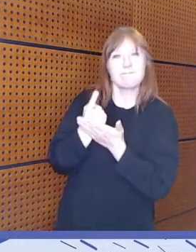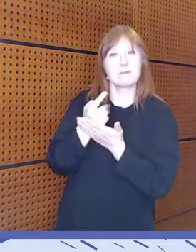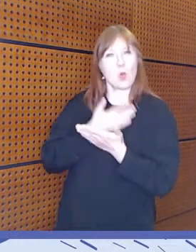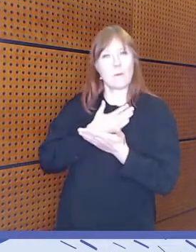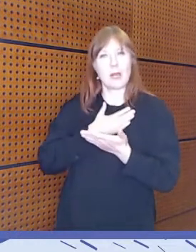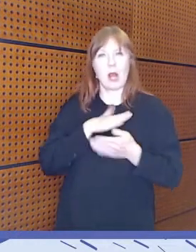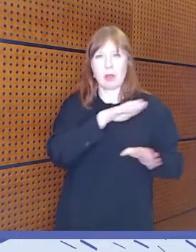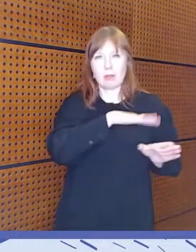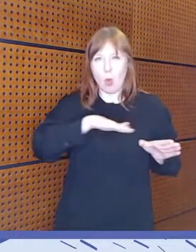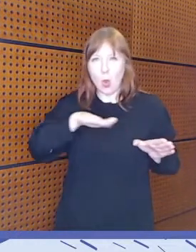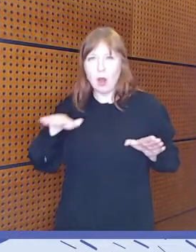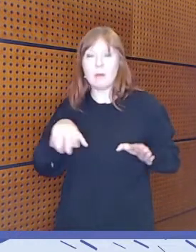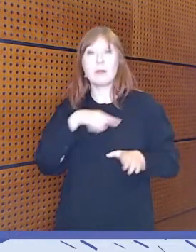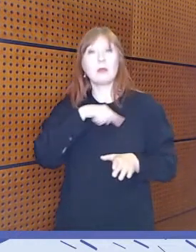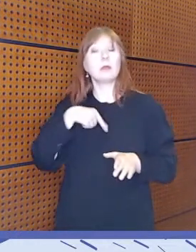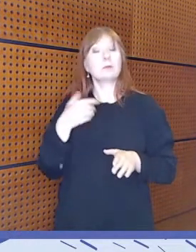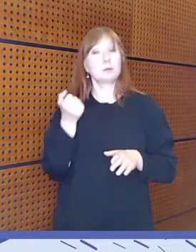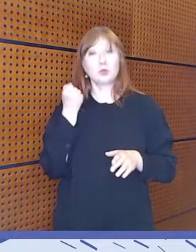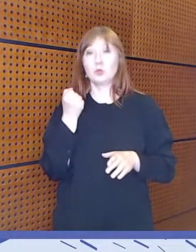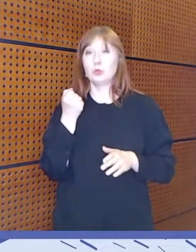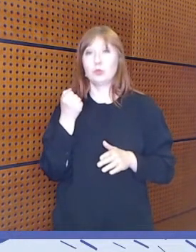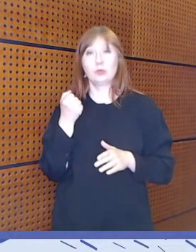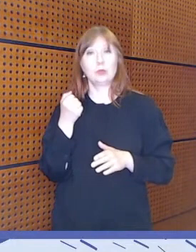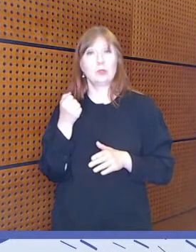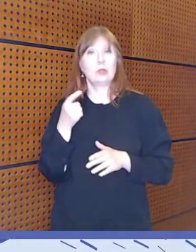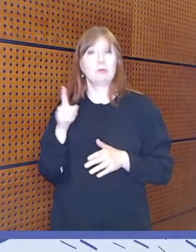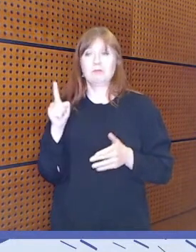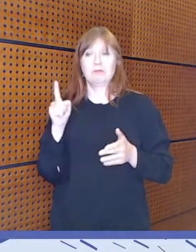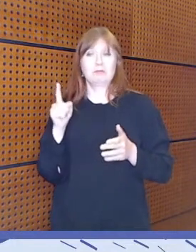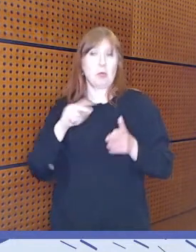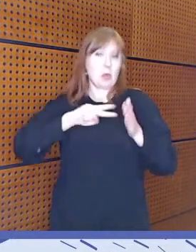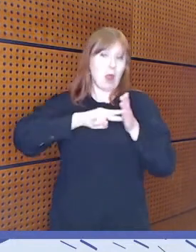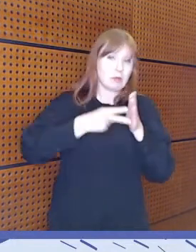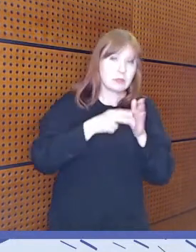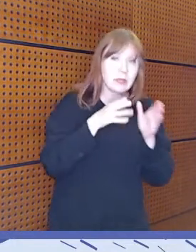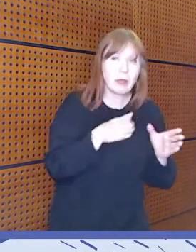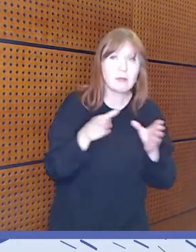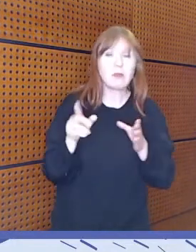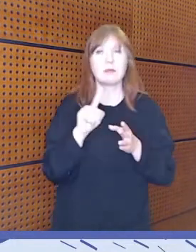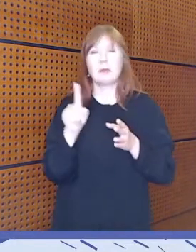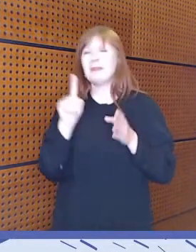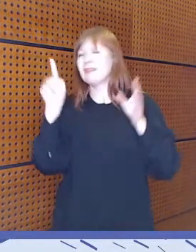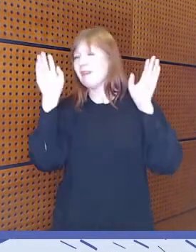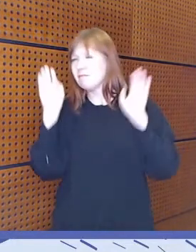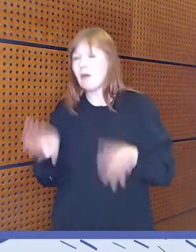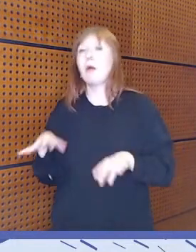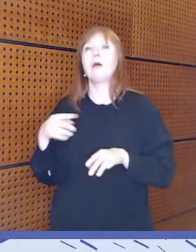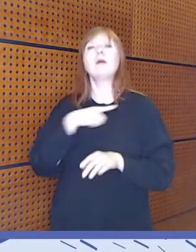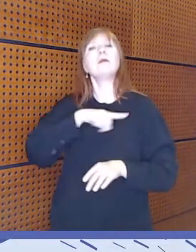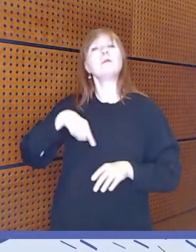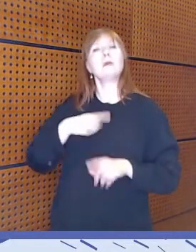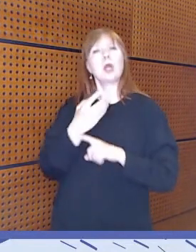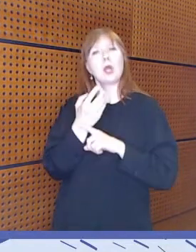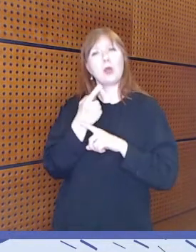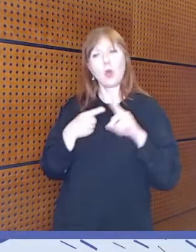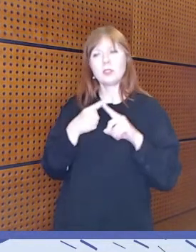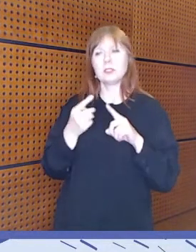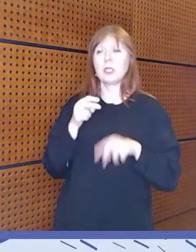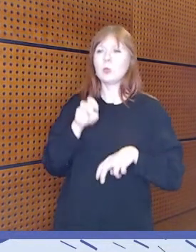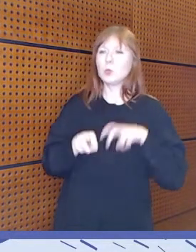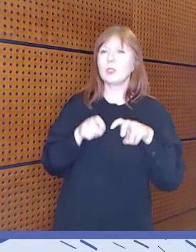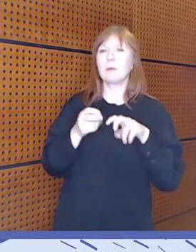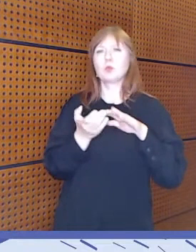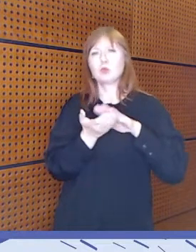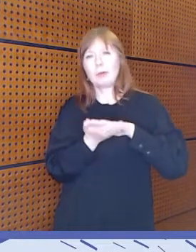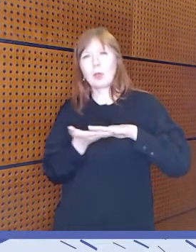tehdä ihan, olisi sitten vaikka hankkeita tai ihan mitä tahansa, mutta että voitaisiin tehdä tällaista tutkimuspohjaista